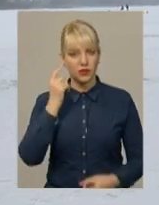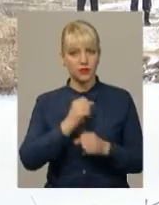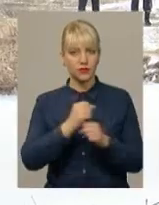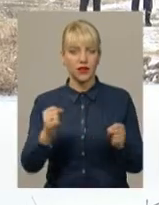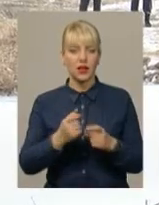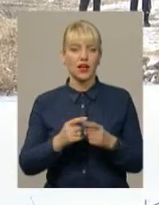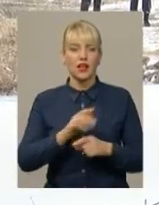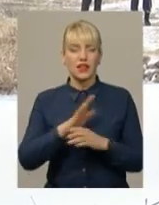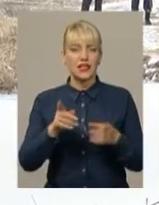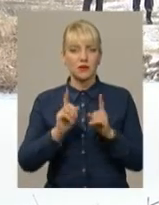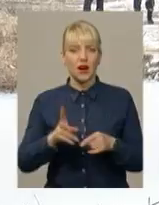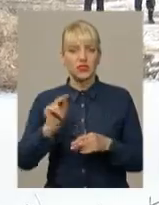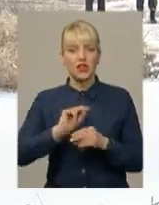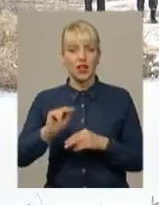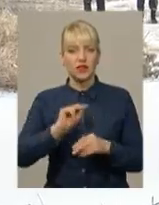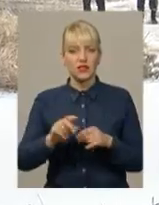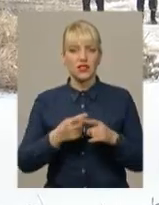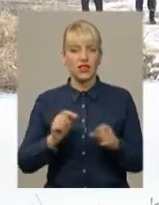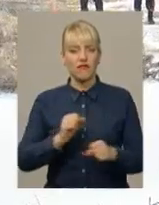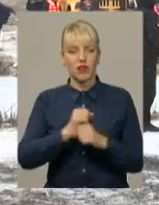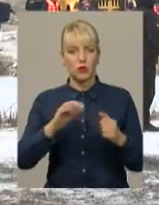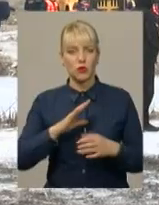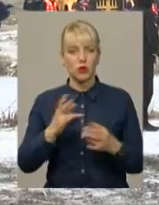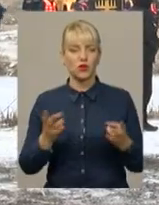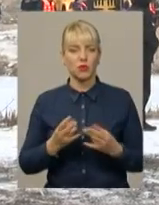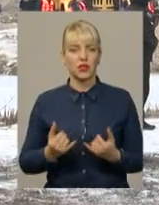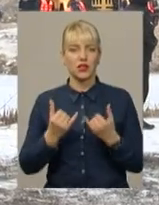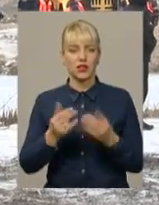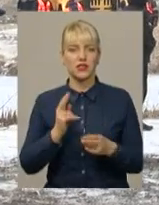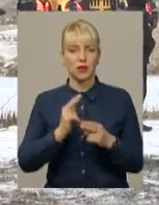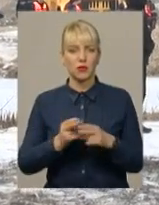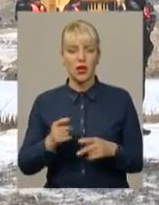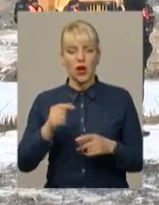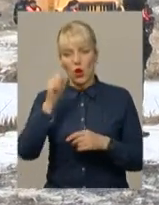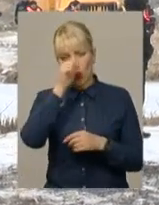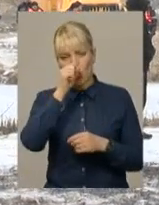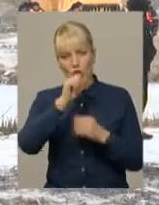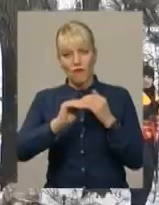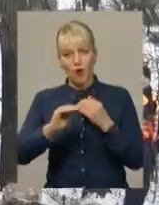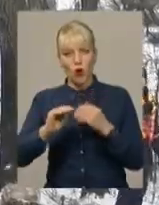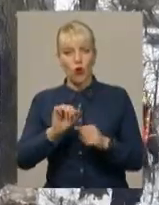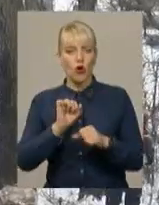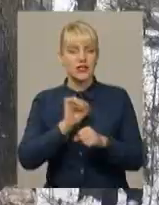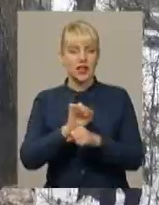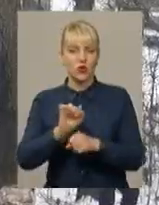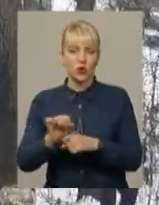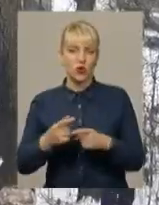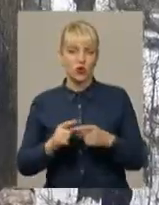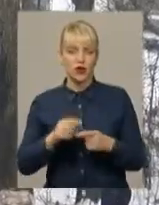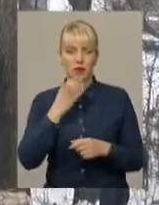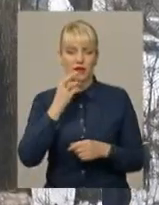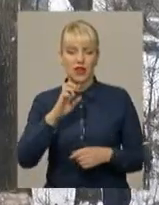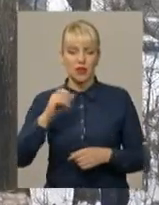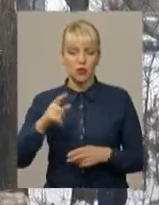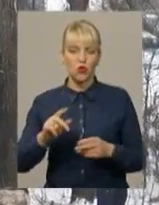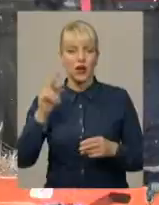Не справжній, а навчальний. Цей вибух був необхідний для запобігання утворення людового затору. На Південному Бузі – тренування надзвичайників